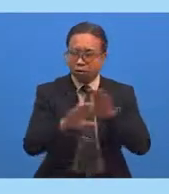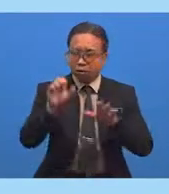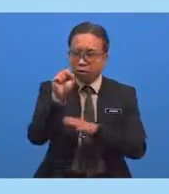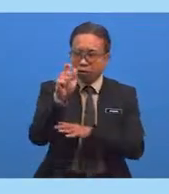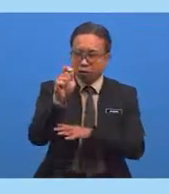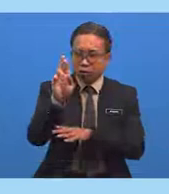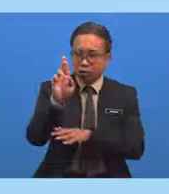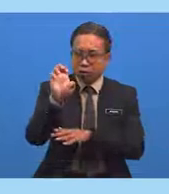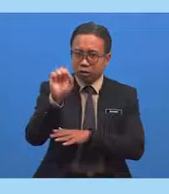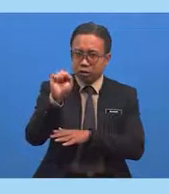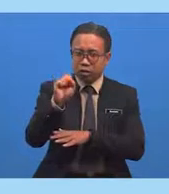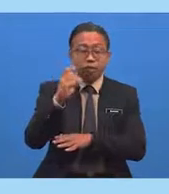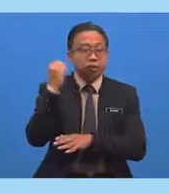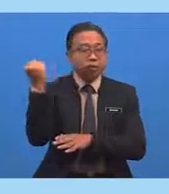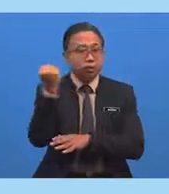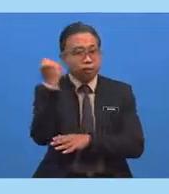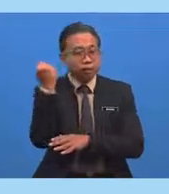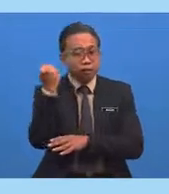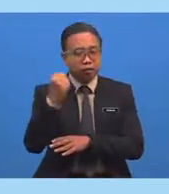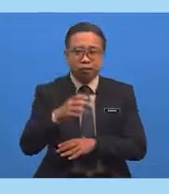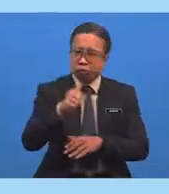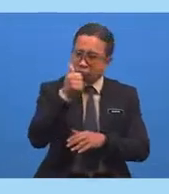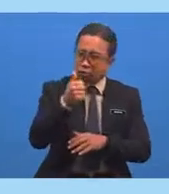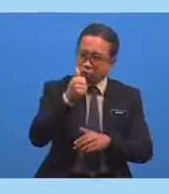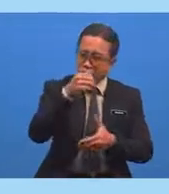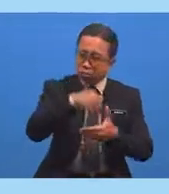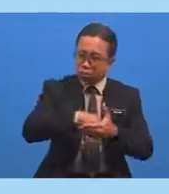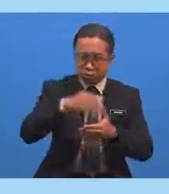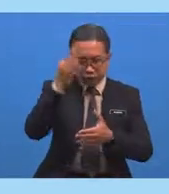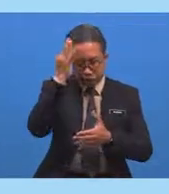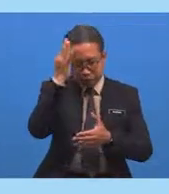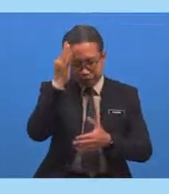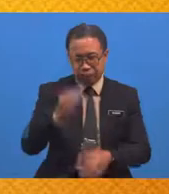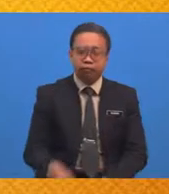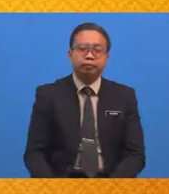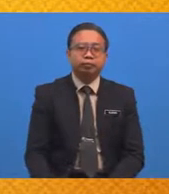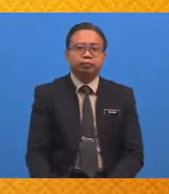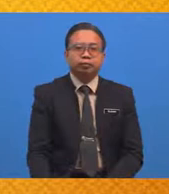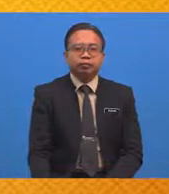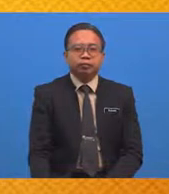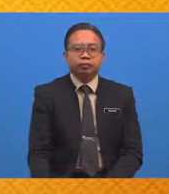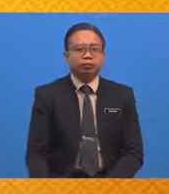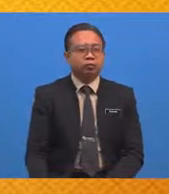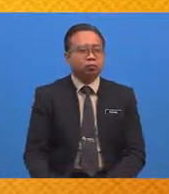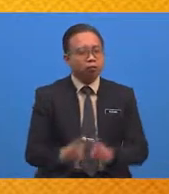Dan Sentiasa Positif Dalam Pemikiran Amat Rugi Jika